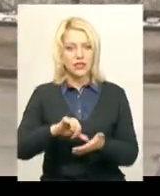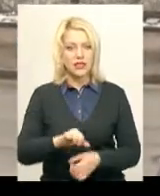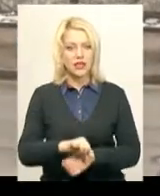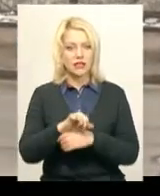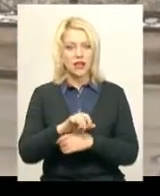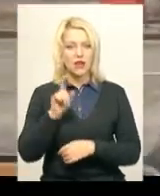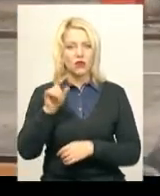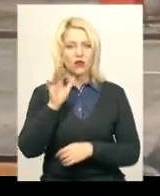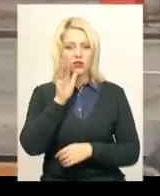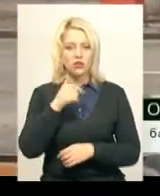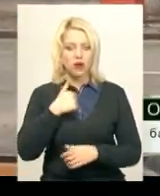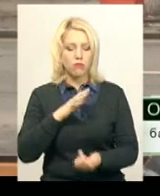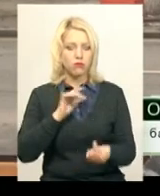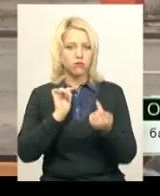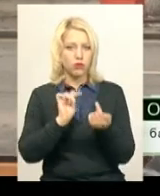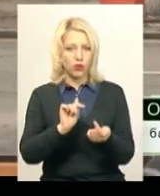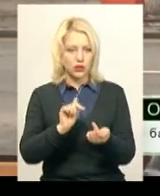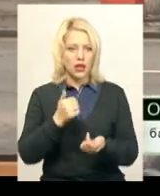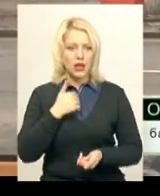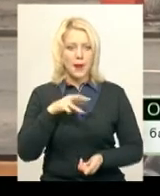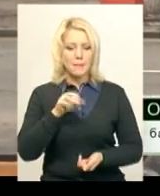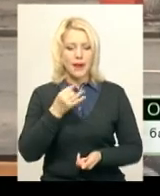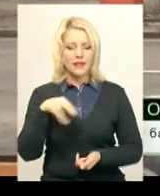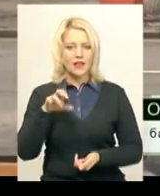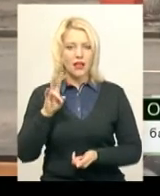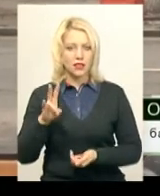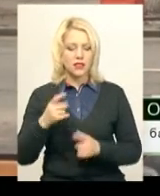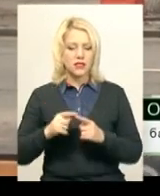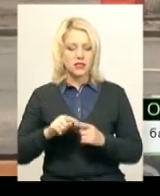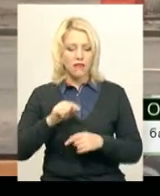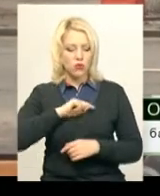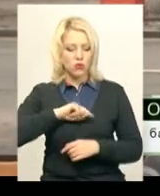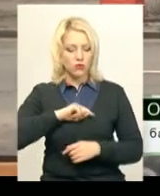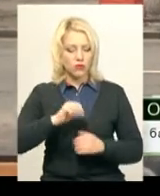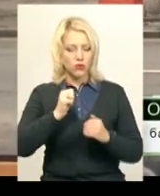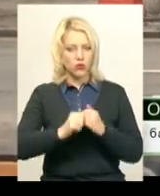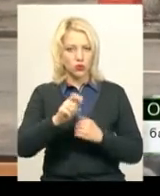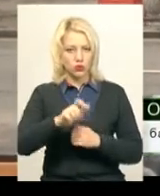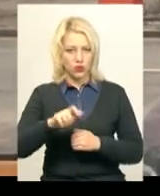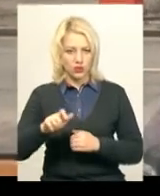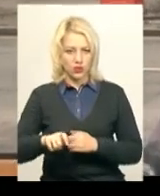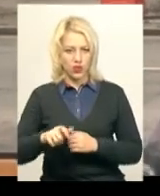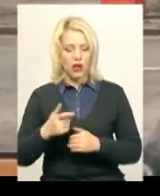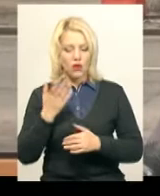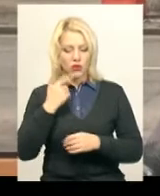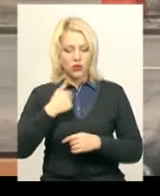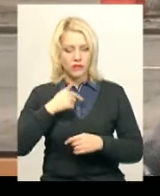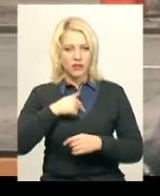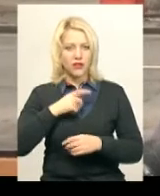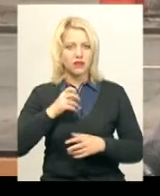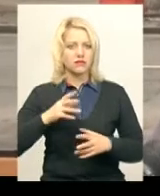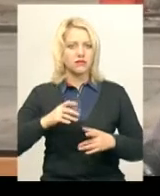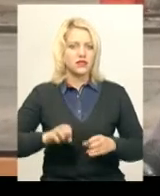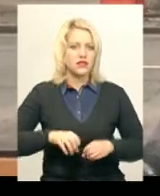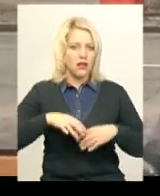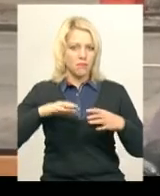проти був. Майдан – це в душі кожного. Він, коли накипає, він піднімається.